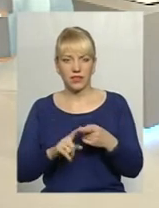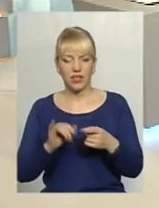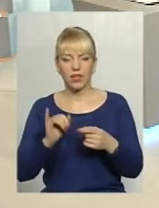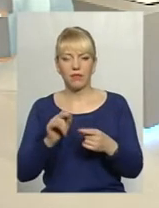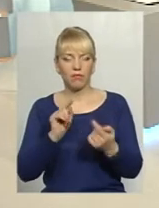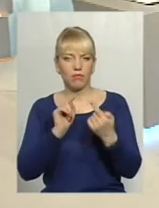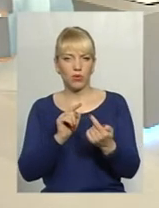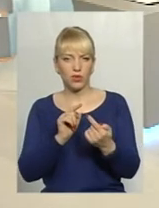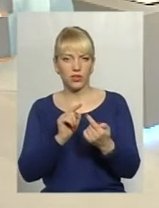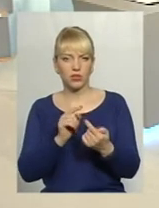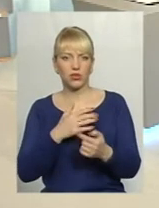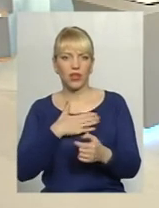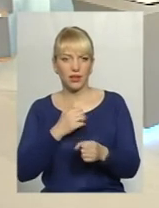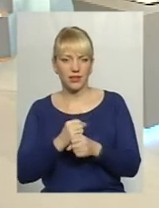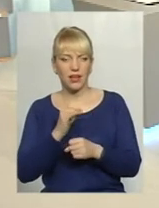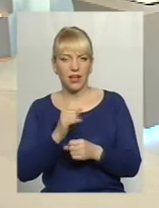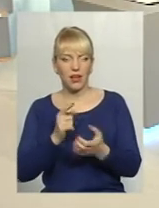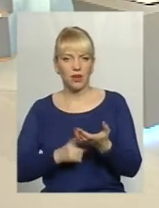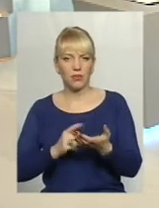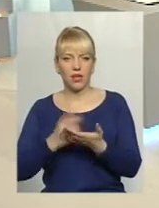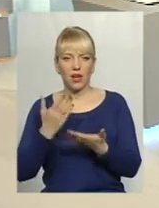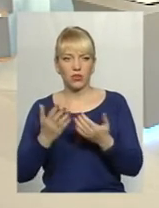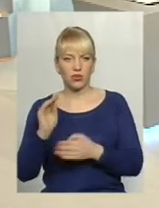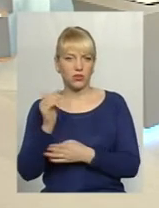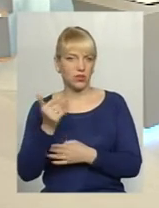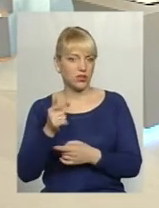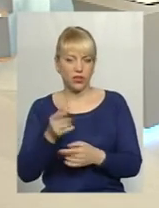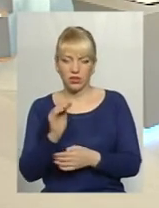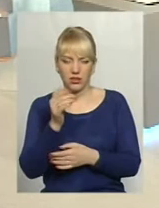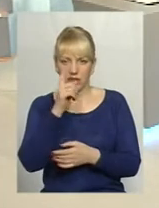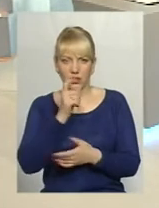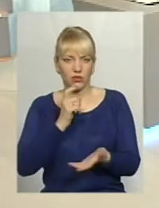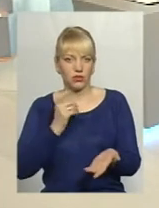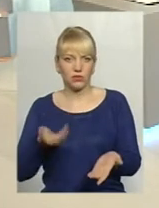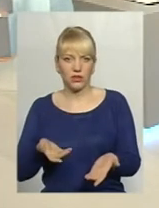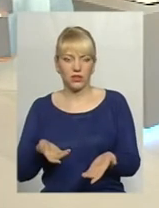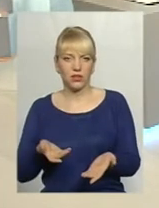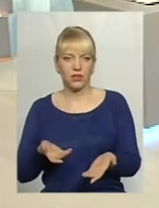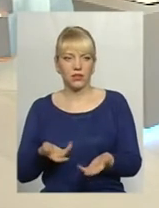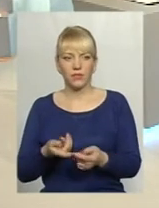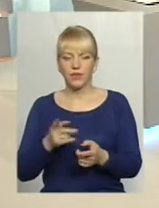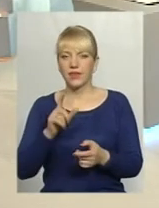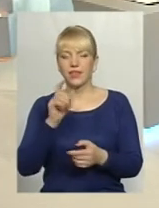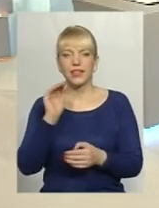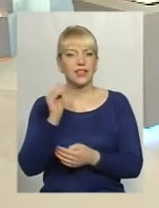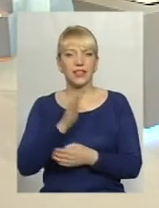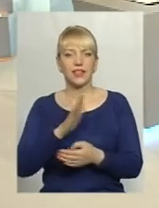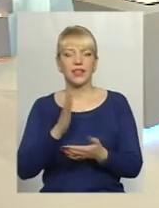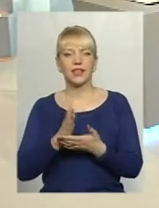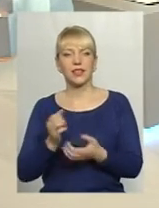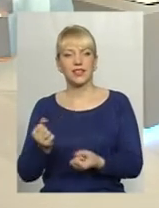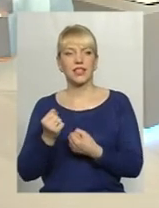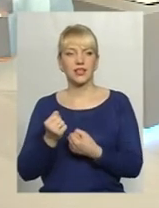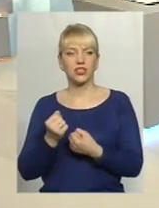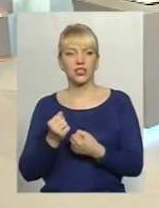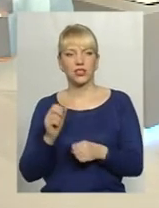і якось аргументувати, то якщо дитина, вона ж, ну, насправді не розуміє, ну, вона незахищена взагалі від